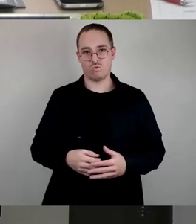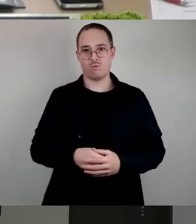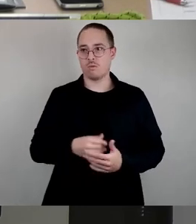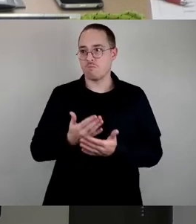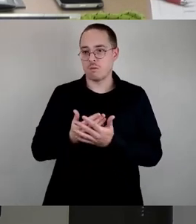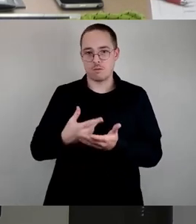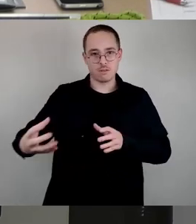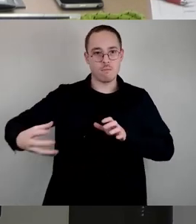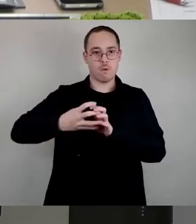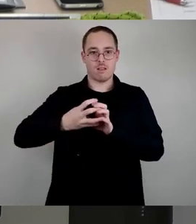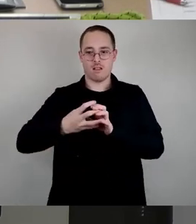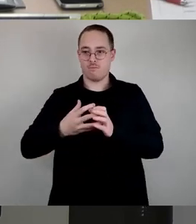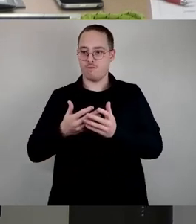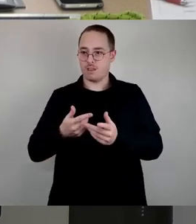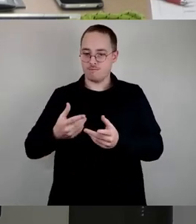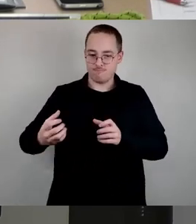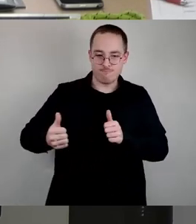gegangen ist.